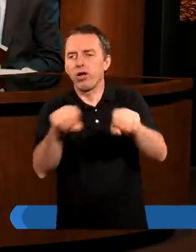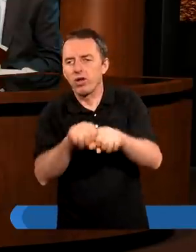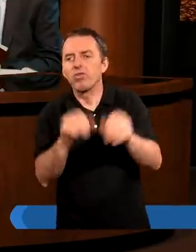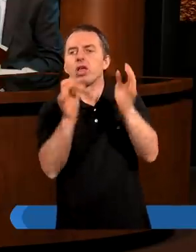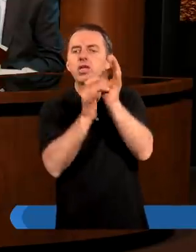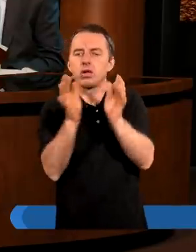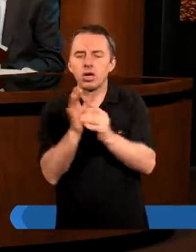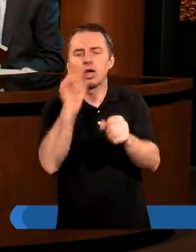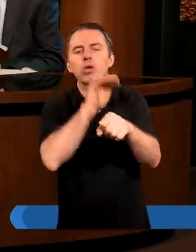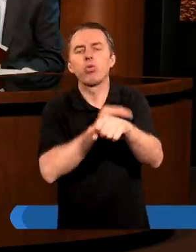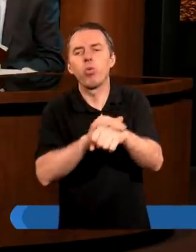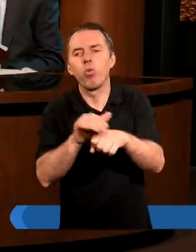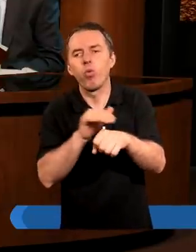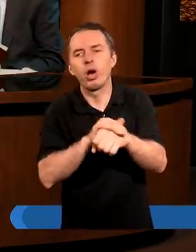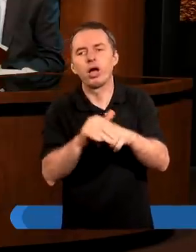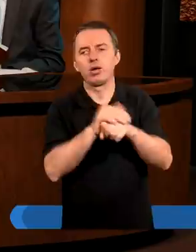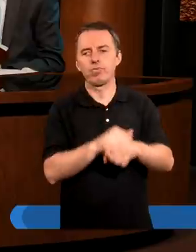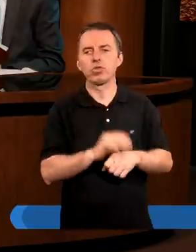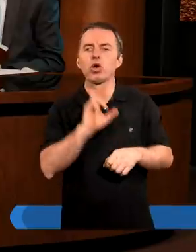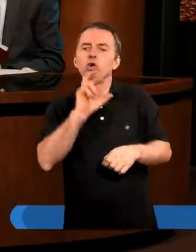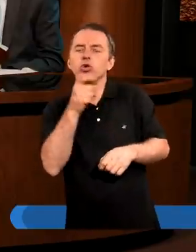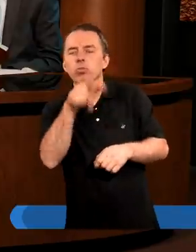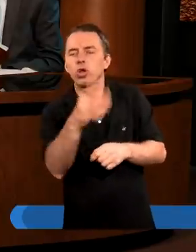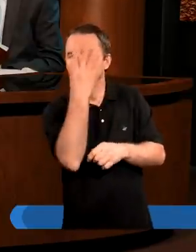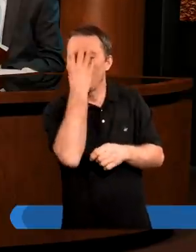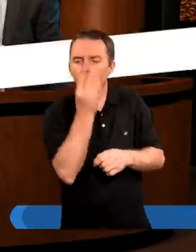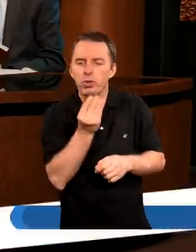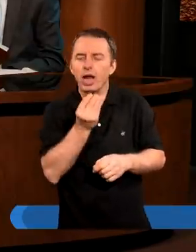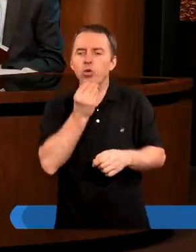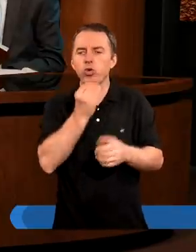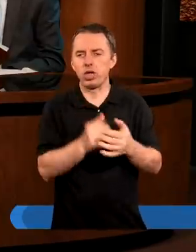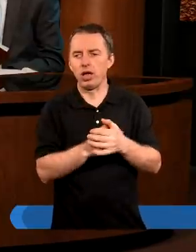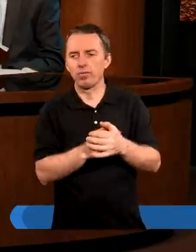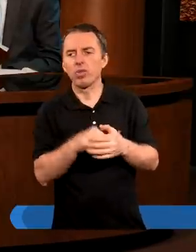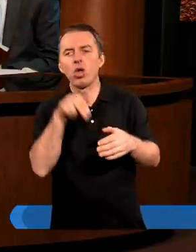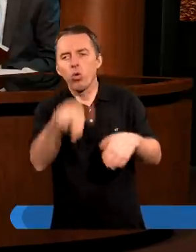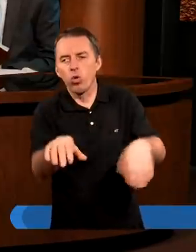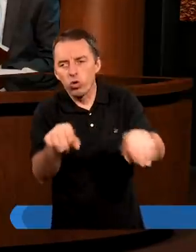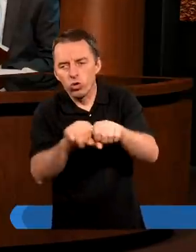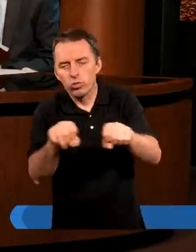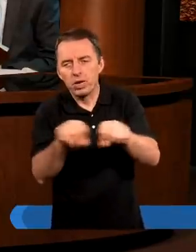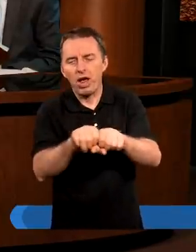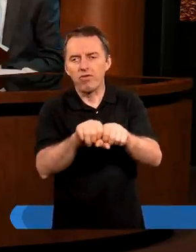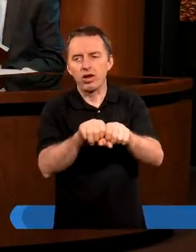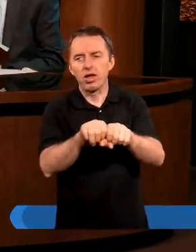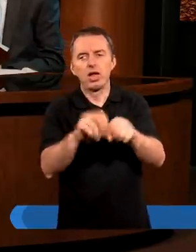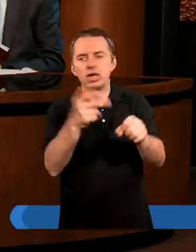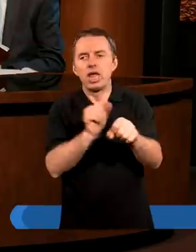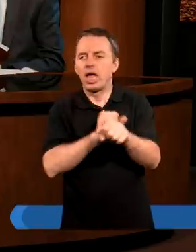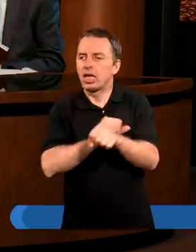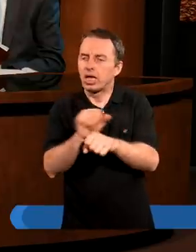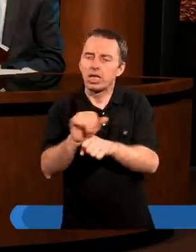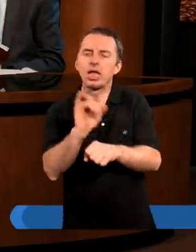Chrystusa z łaski? W czym to się obrazuje? Usprawiedliwienie nie jest